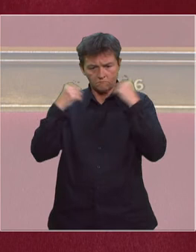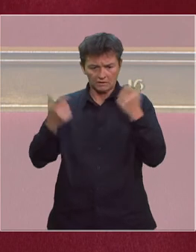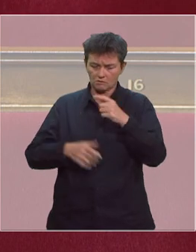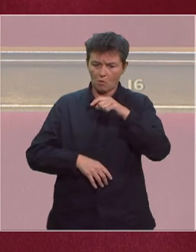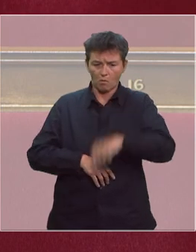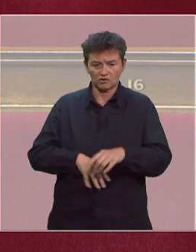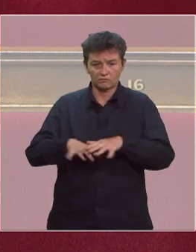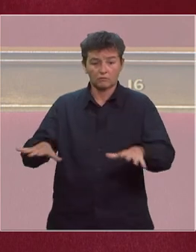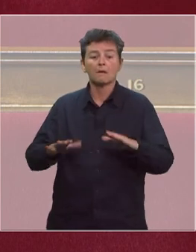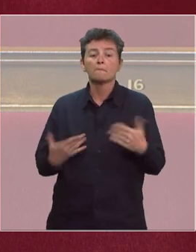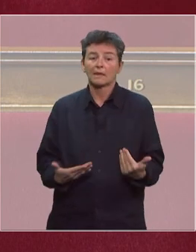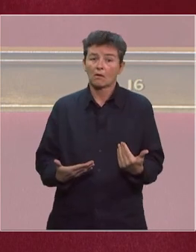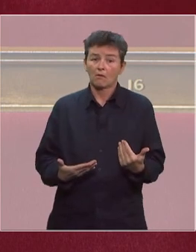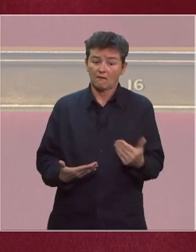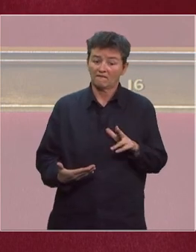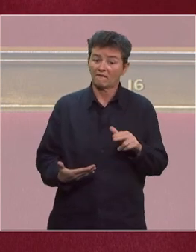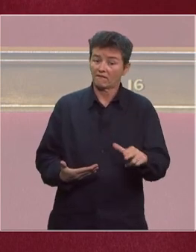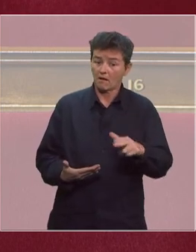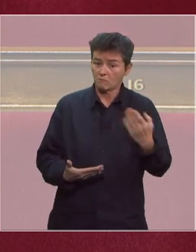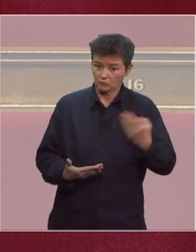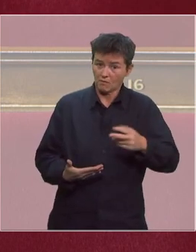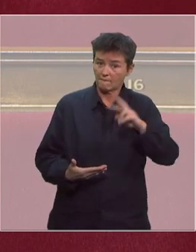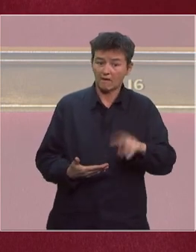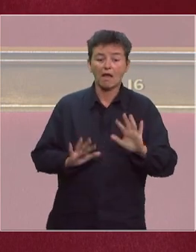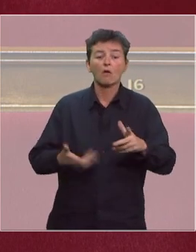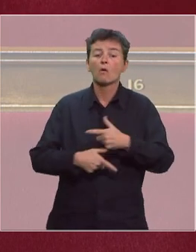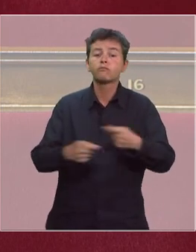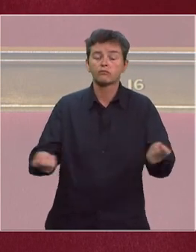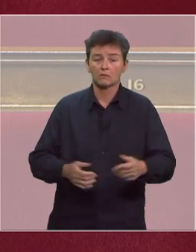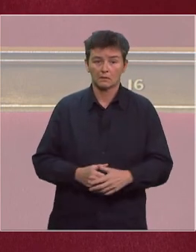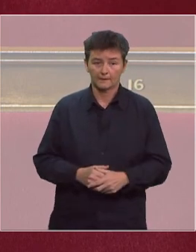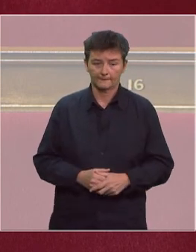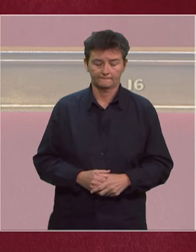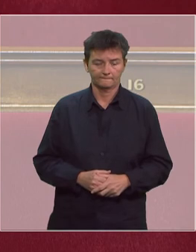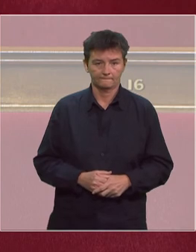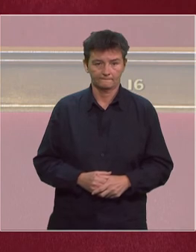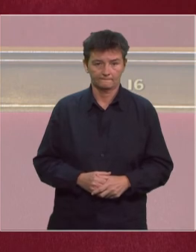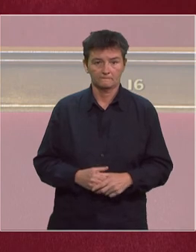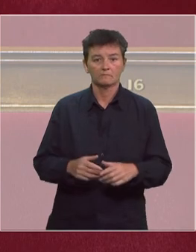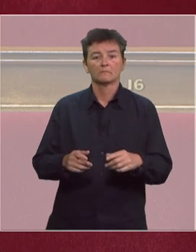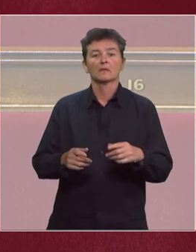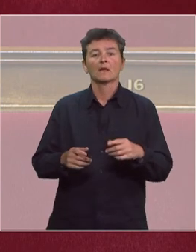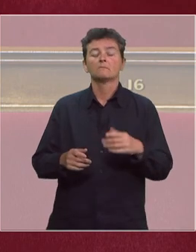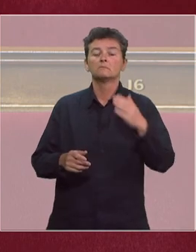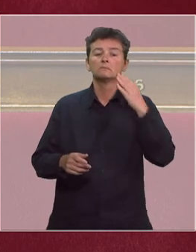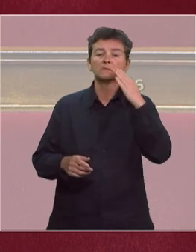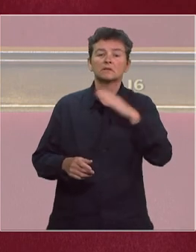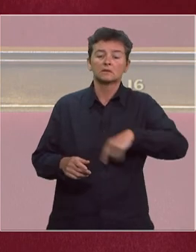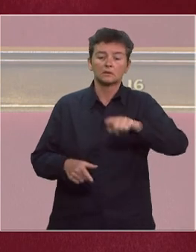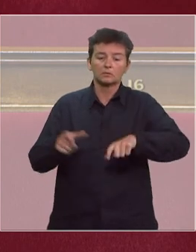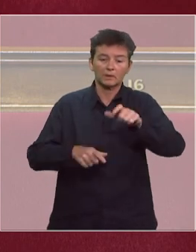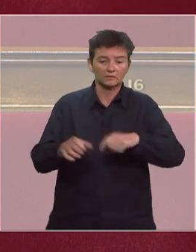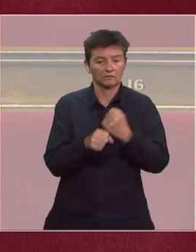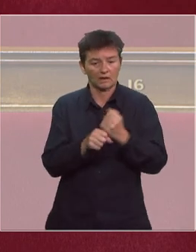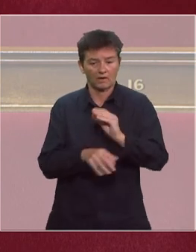en masques maintenant qu'ils vont devenir indispensables pour circuler ? Enfin, une fois l'ensemble des aidants et des